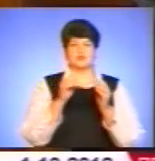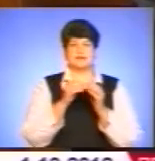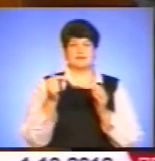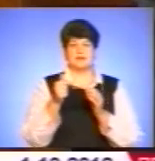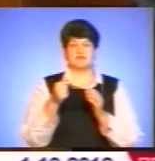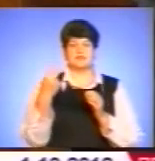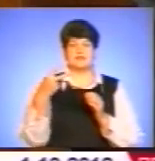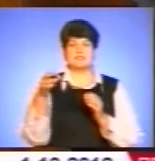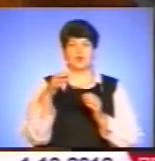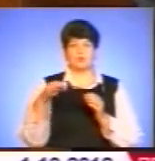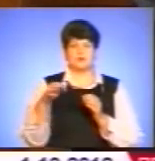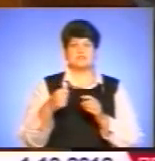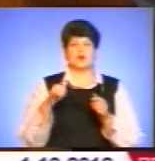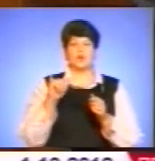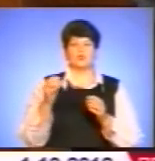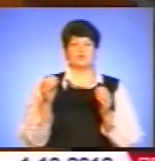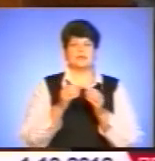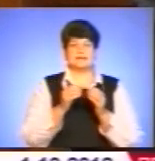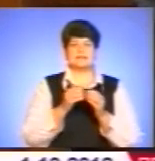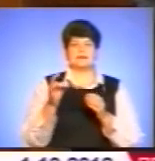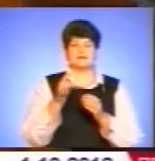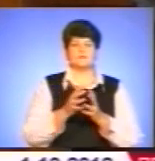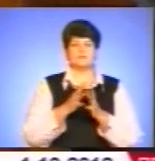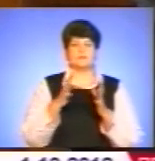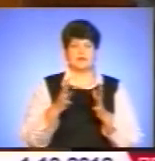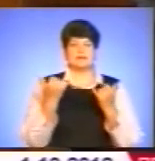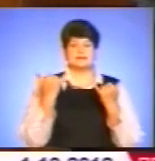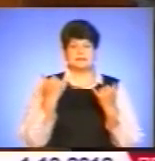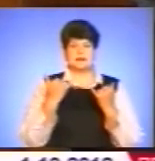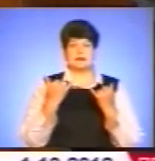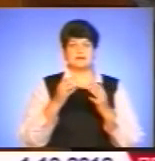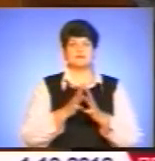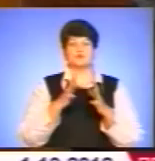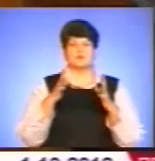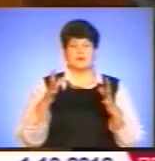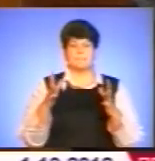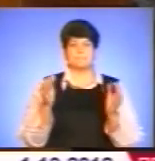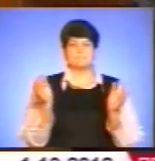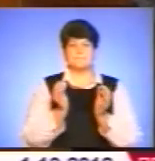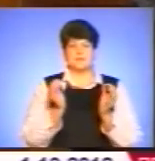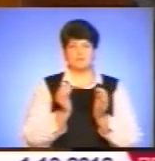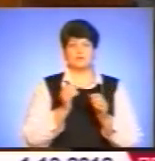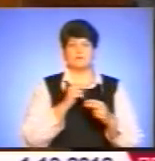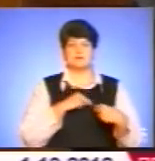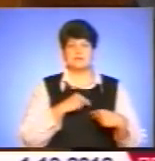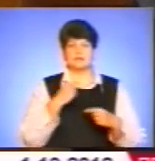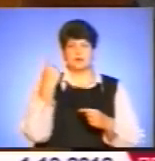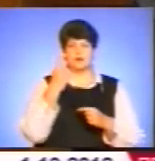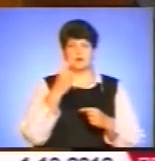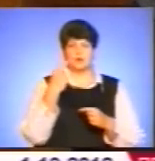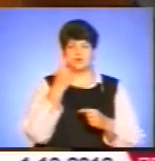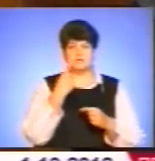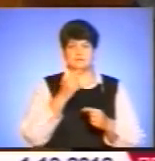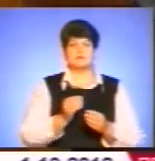копійок. Тобто це у 10 разів більше і зараз зростанням прожиткового мінімуму для працездатних осіб втростає і цей